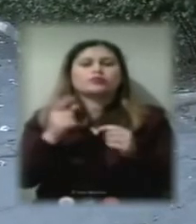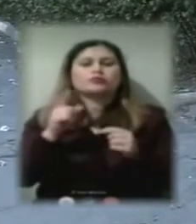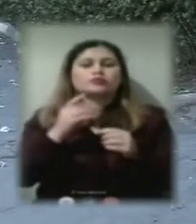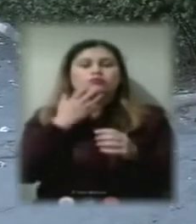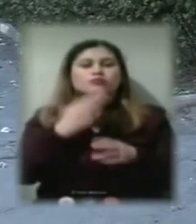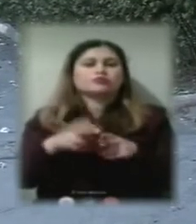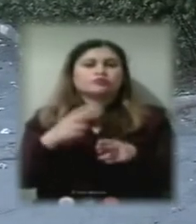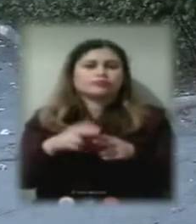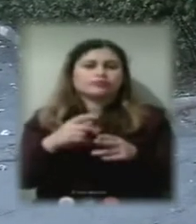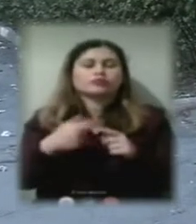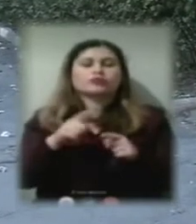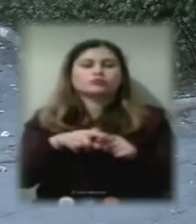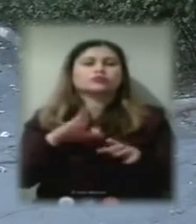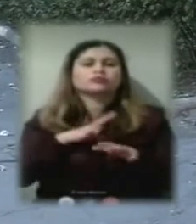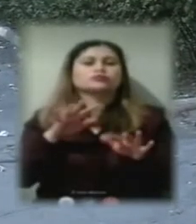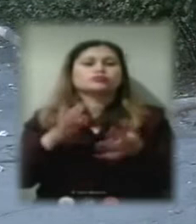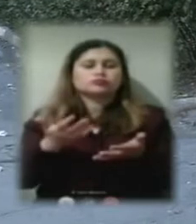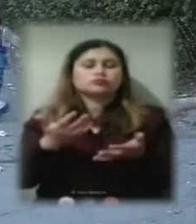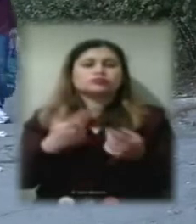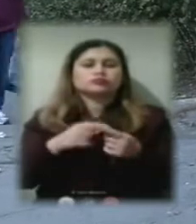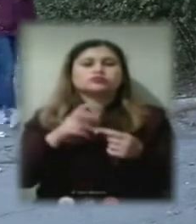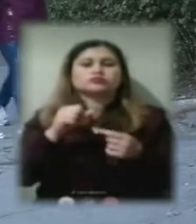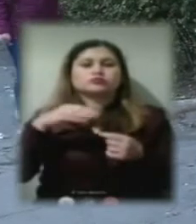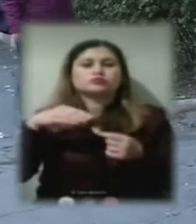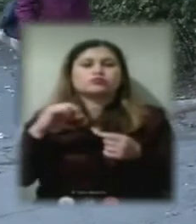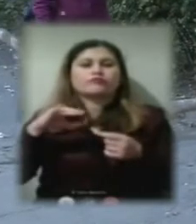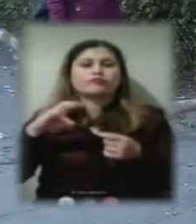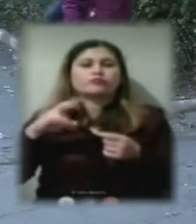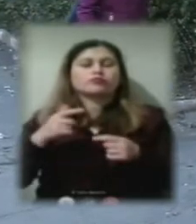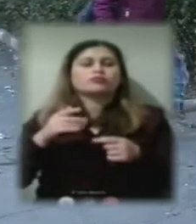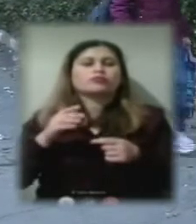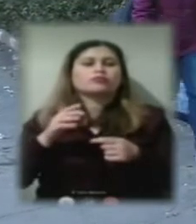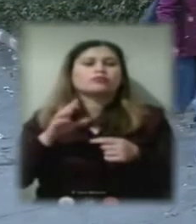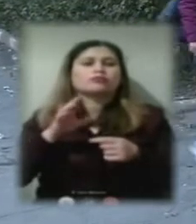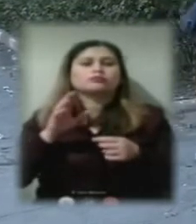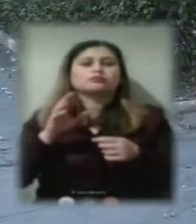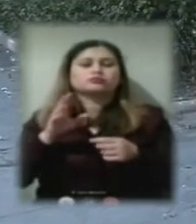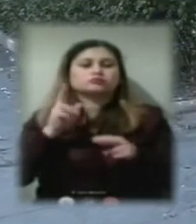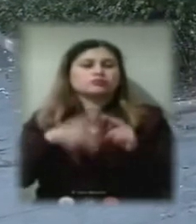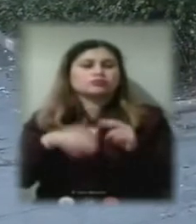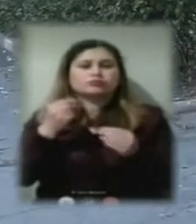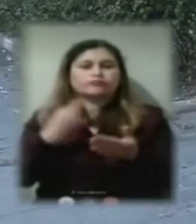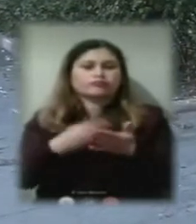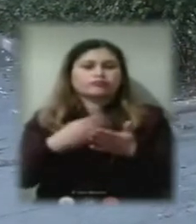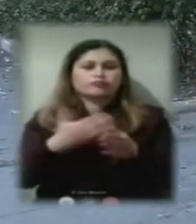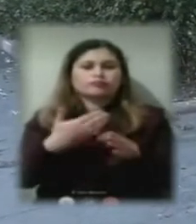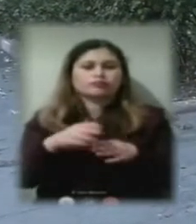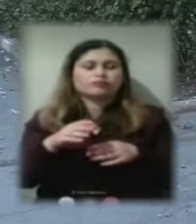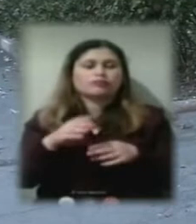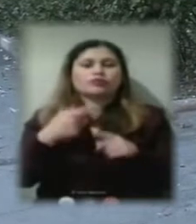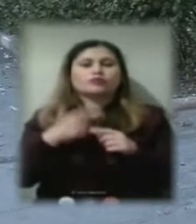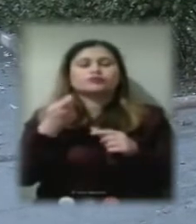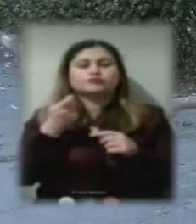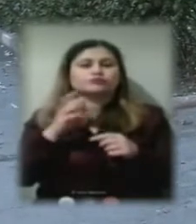Але так сталося, що з травня місяця вона перестала фінансуватися. Ми потихесеньку не втрачали